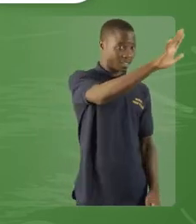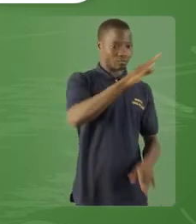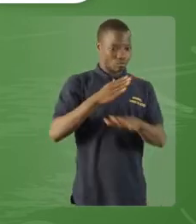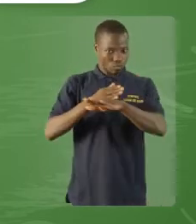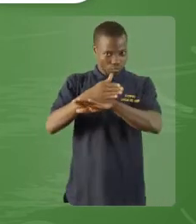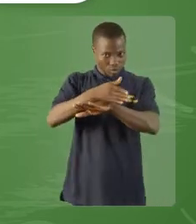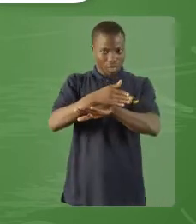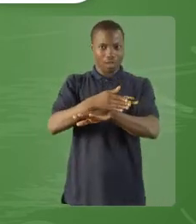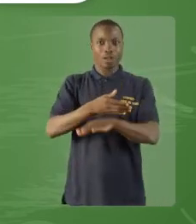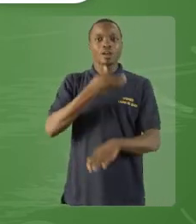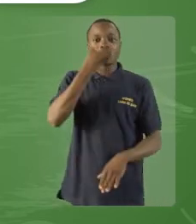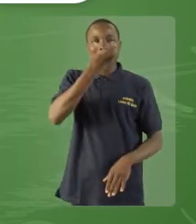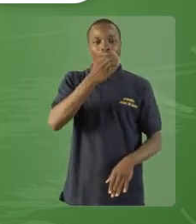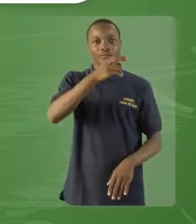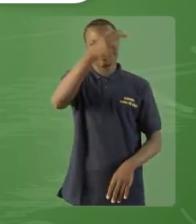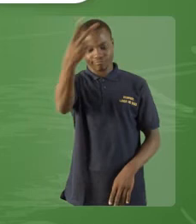suivez attentivement.